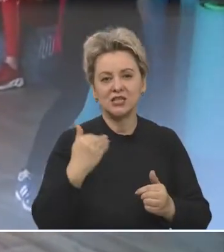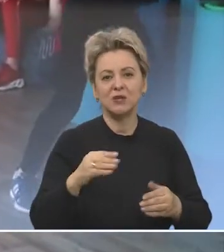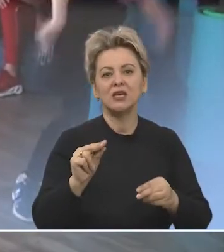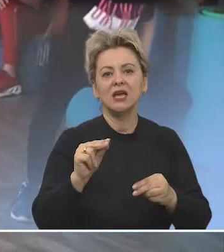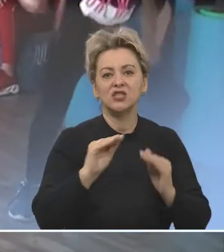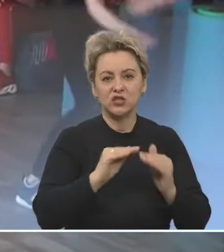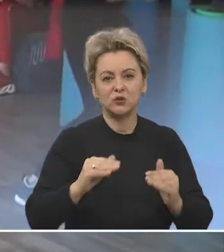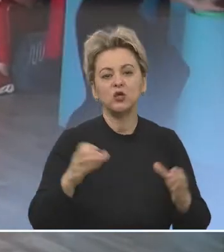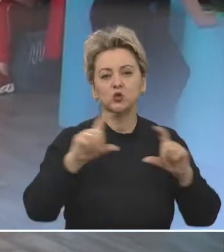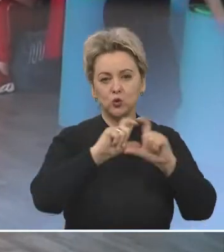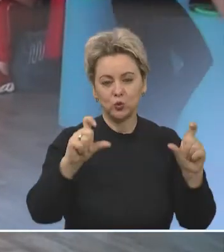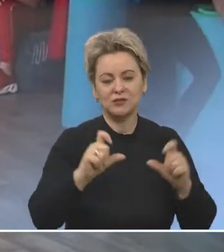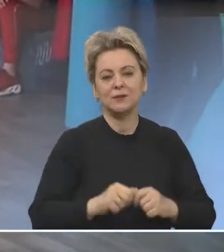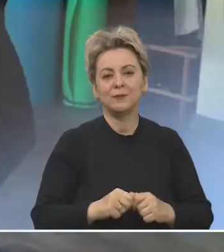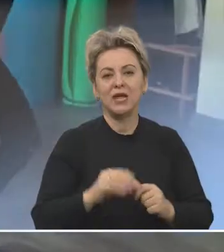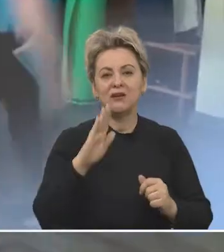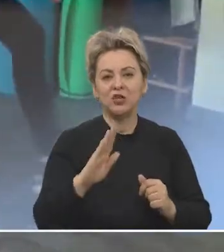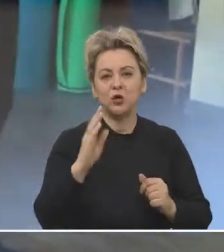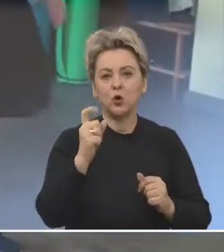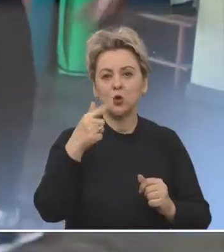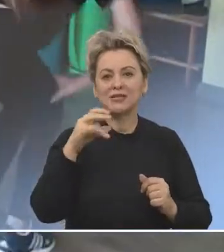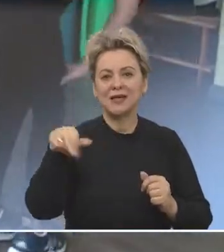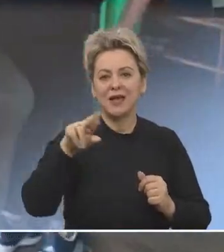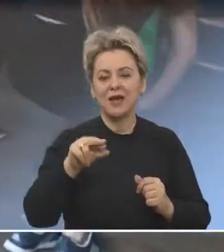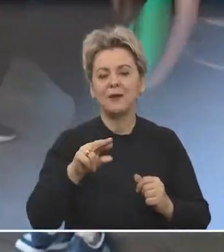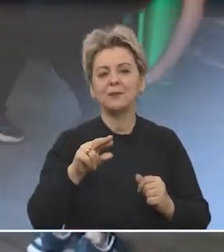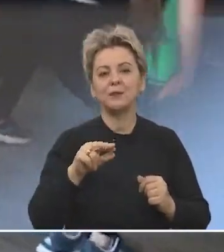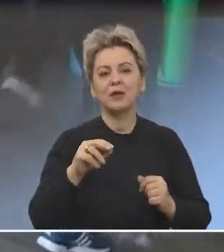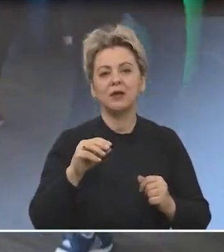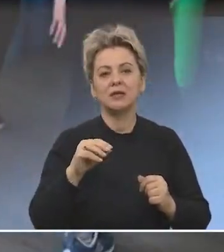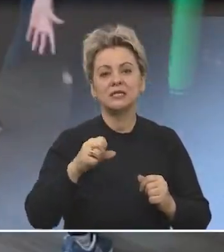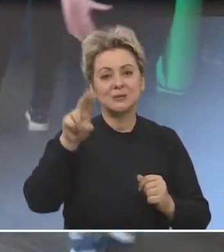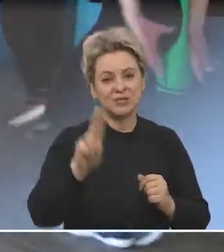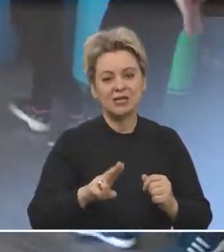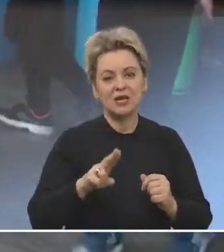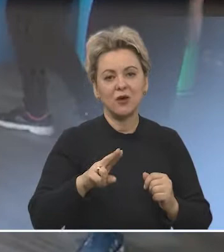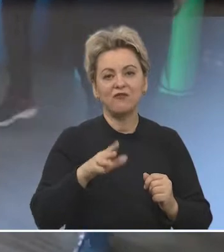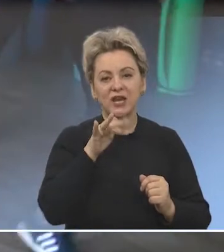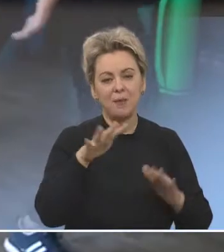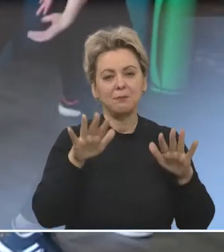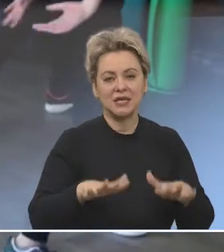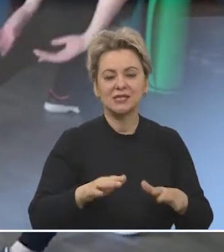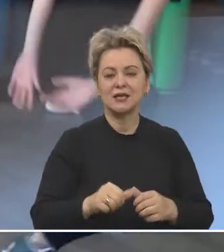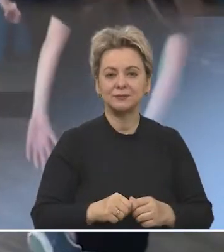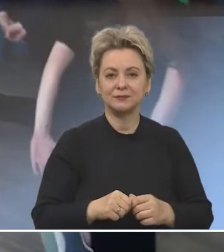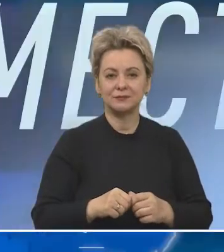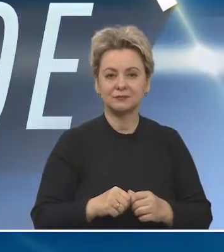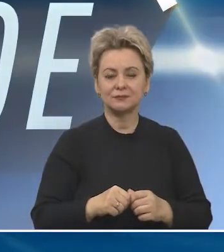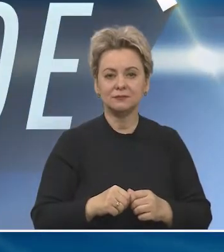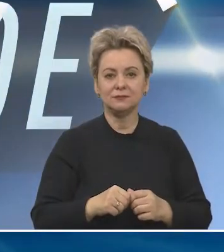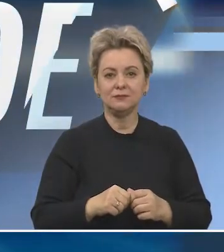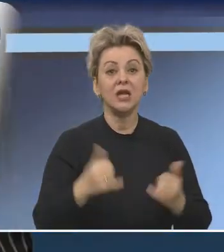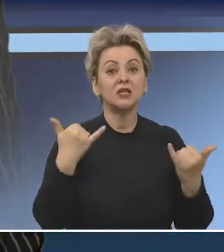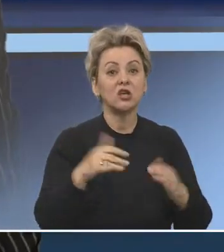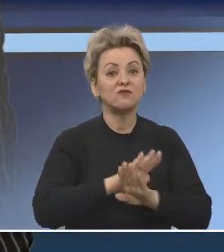согласиться с воспитанниками студии. Виктория Хруцкая, Андрей Лунев. Специально для «Время местное».